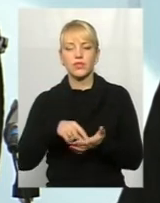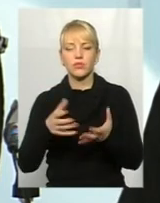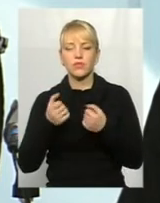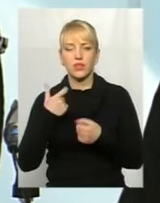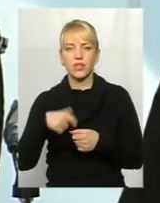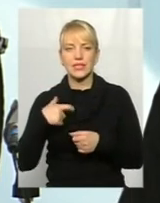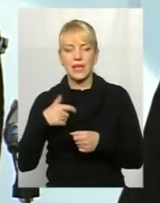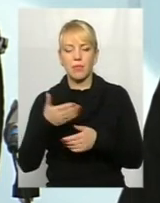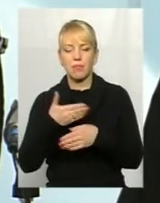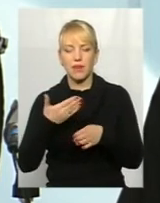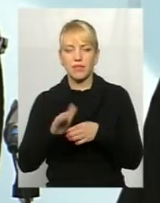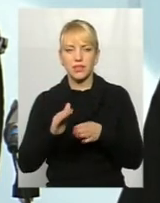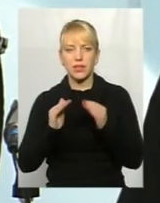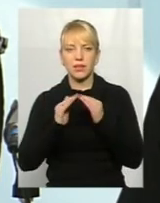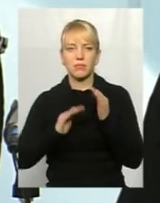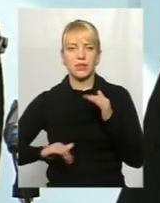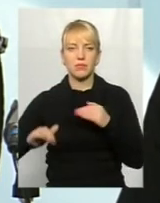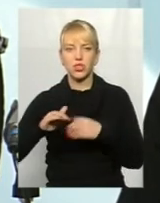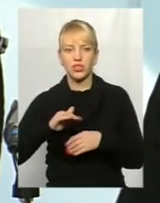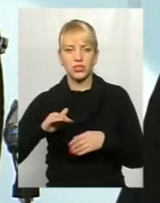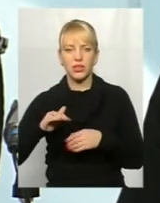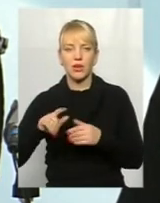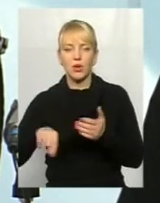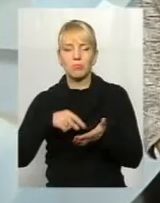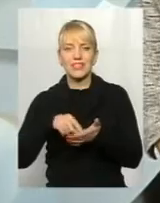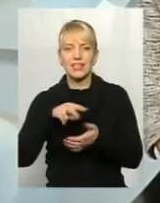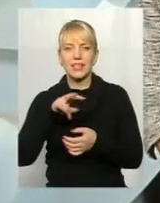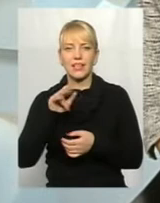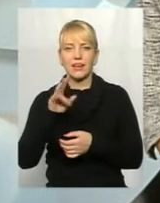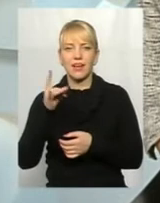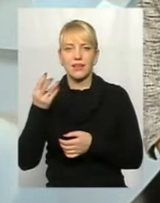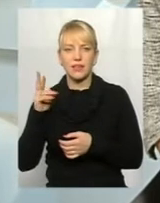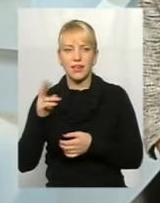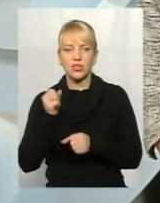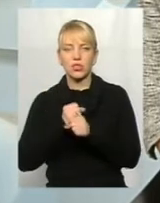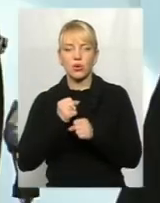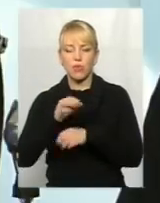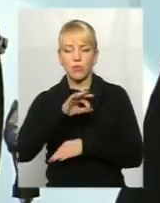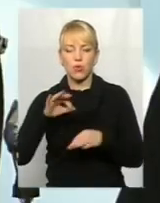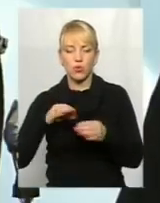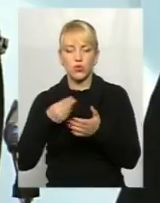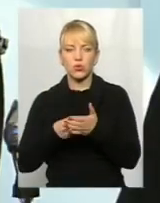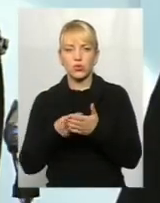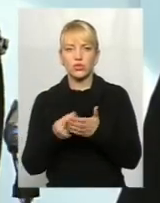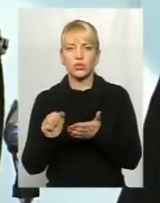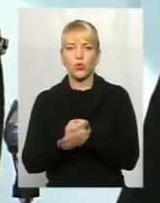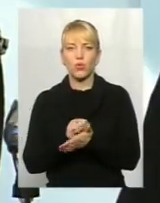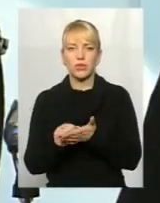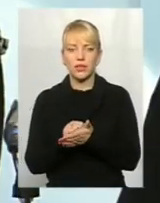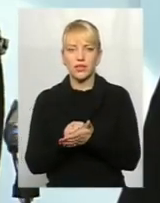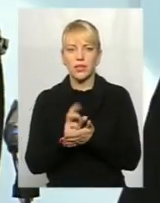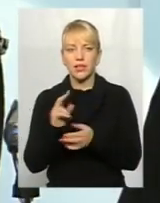на себе, ми виділили приміщення в міській лікарні, зроблена проектно-кошторисна документація на